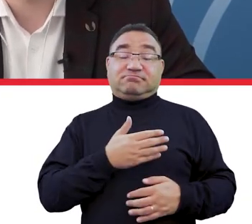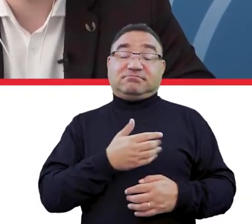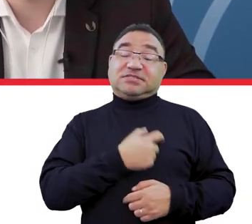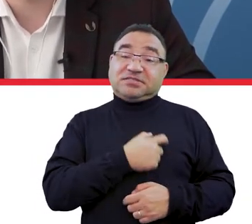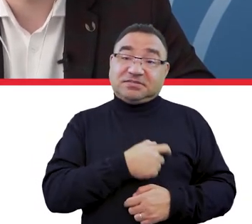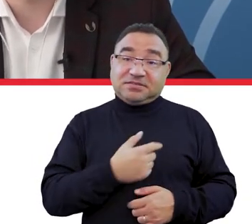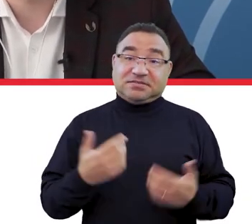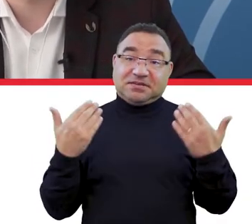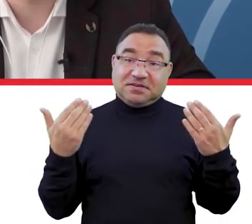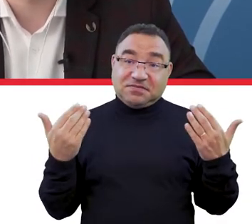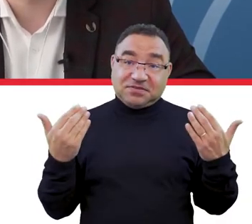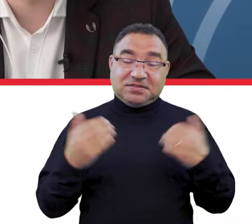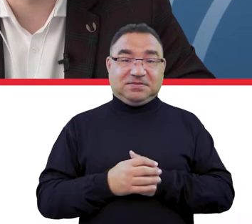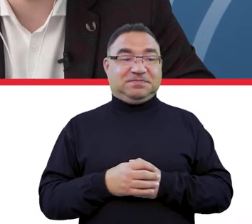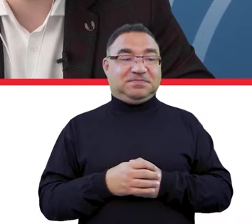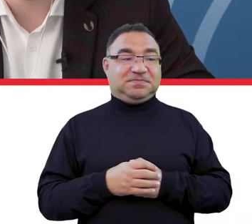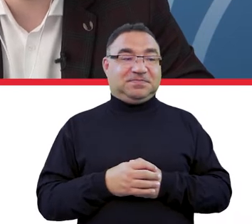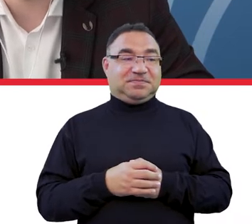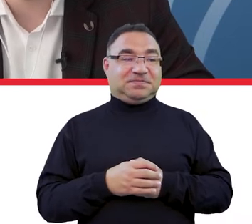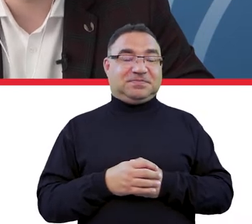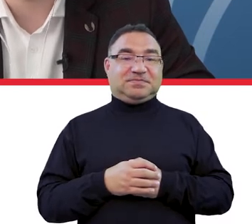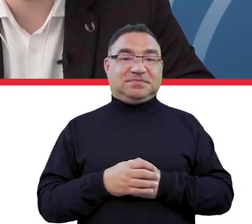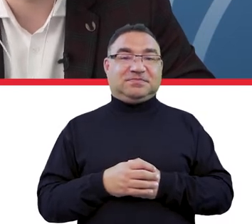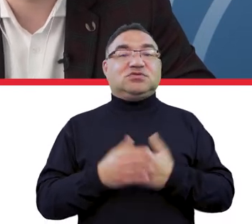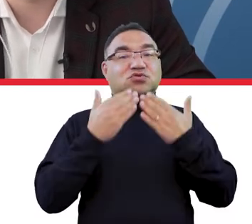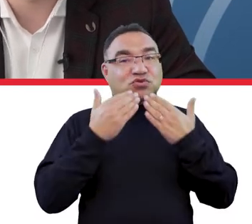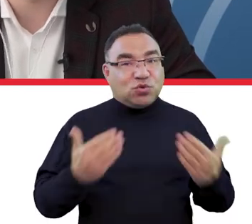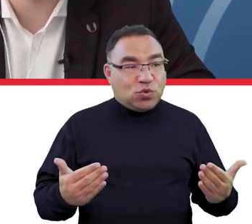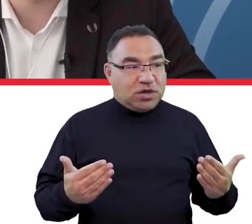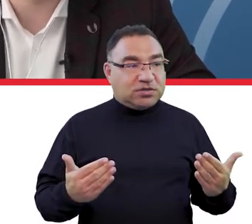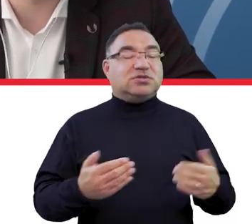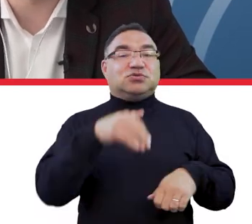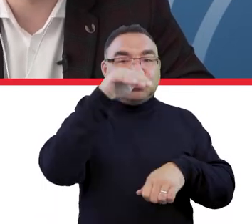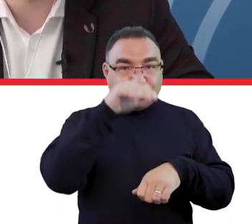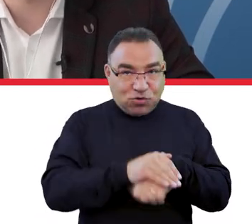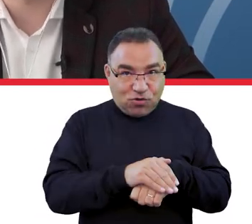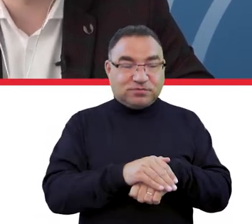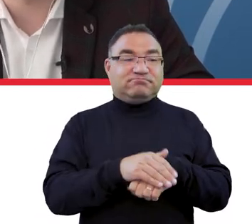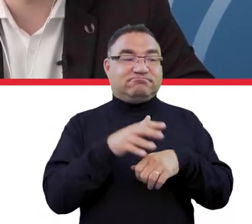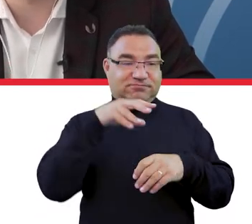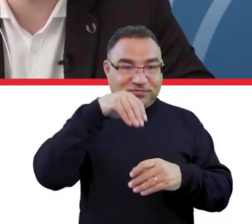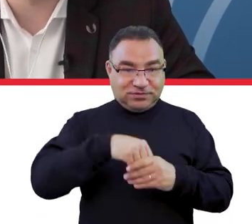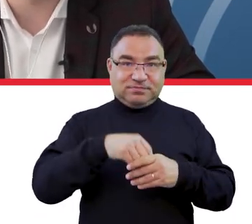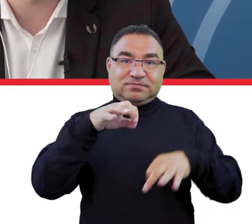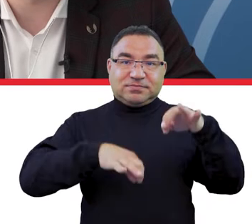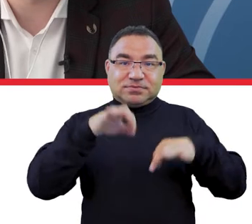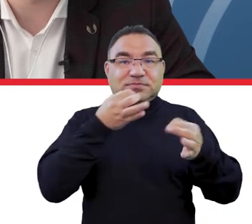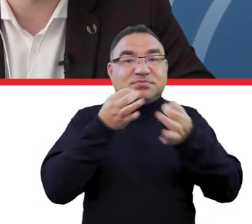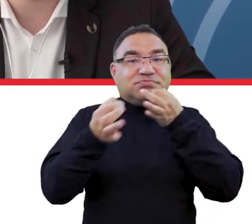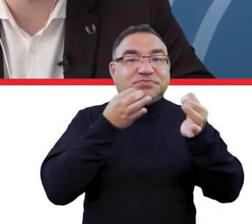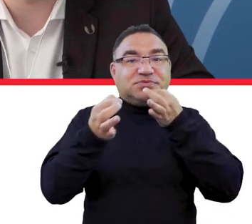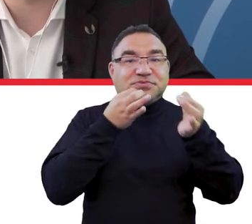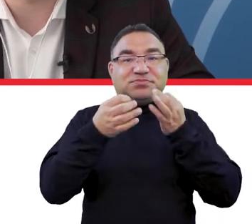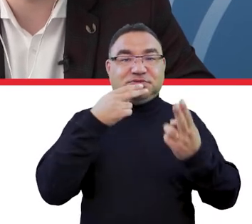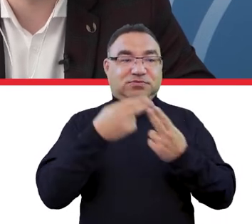I jednocześnie bardzo serdecznie podziękować za to, że zgodził się Pan uczestniczyć w tej